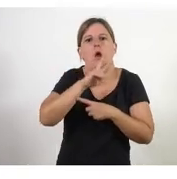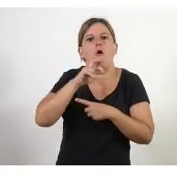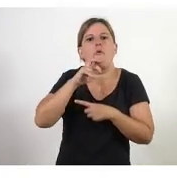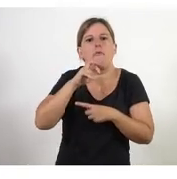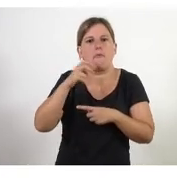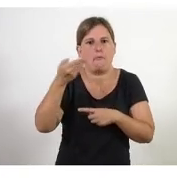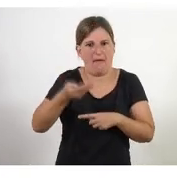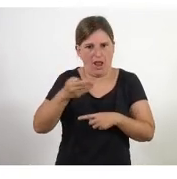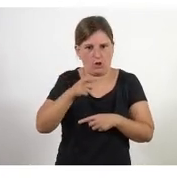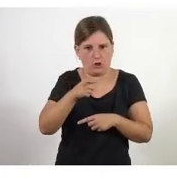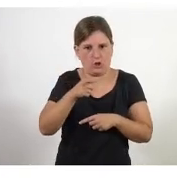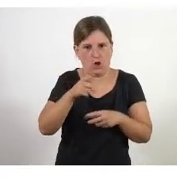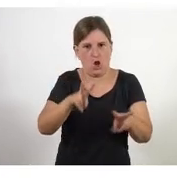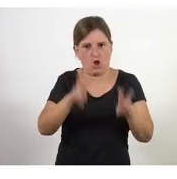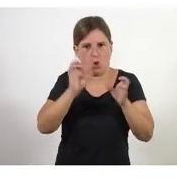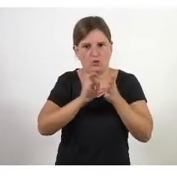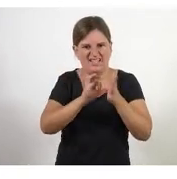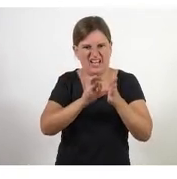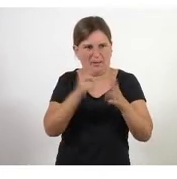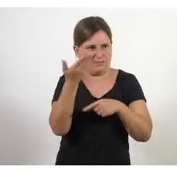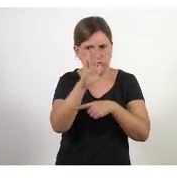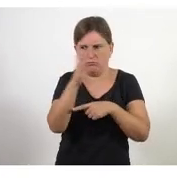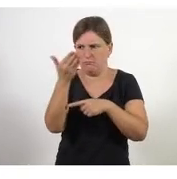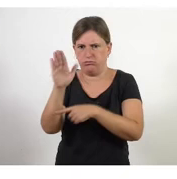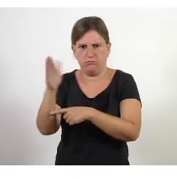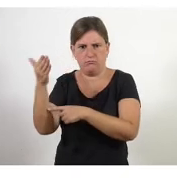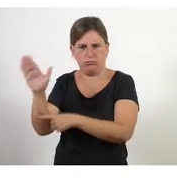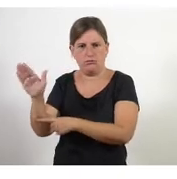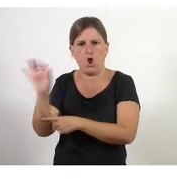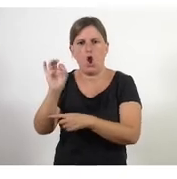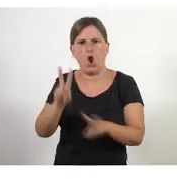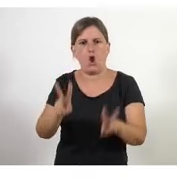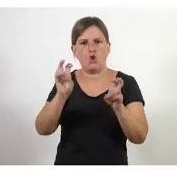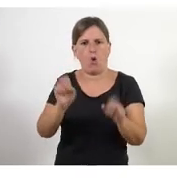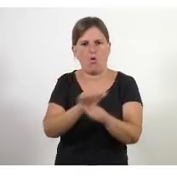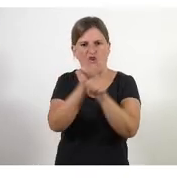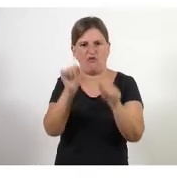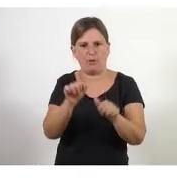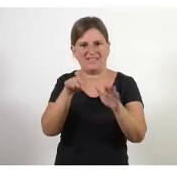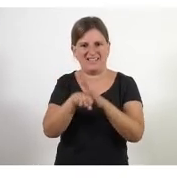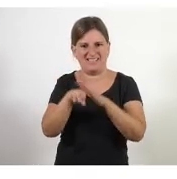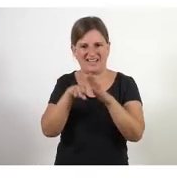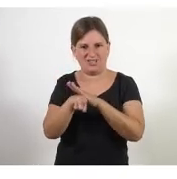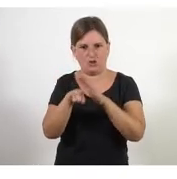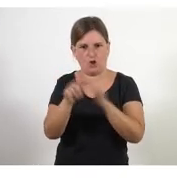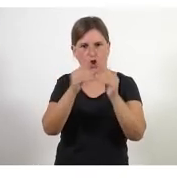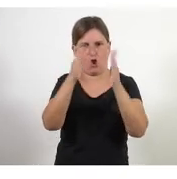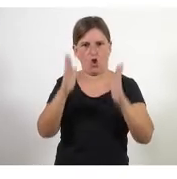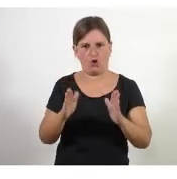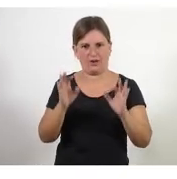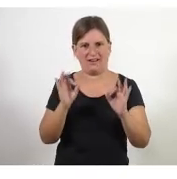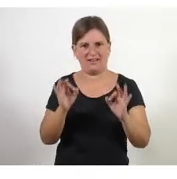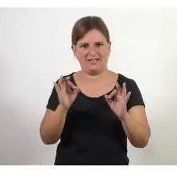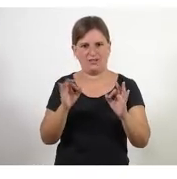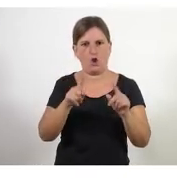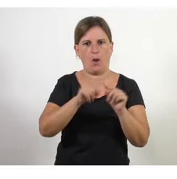amb nous serveis o amb noves formes de gestionar l'organització de forma que